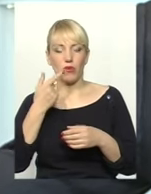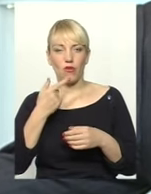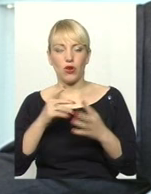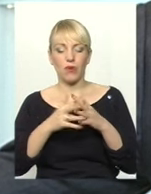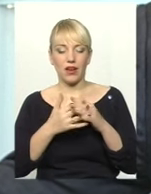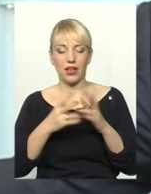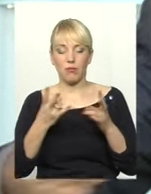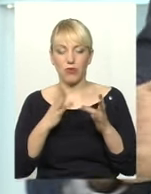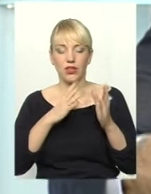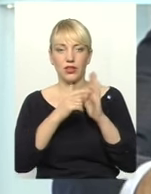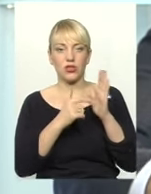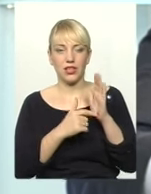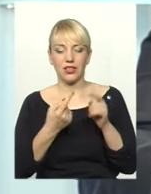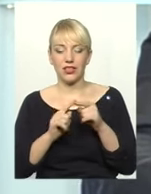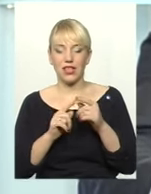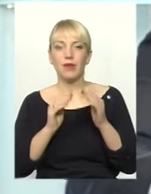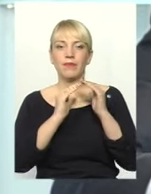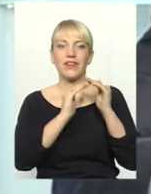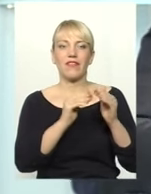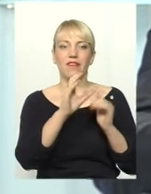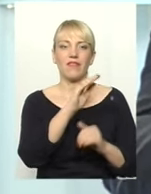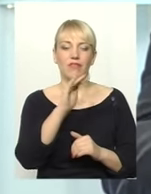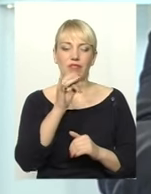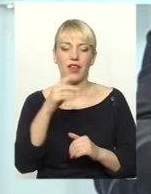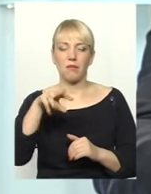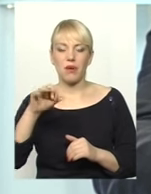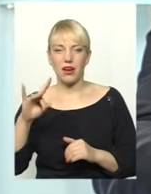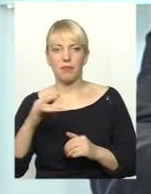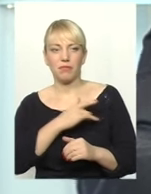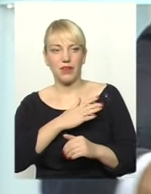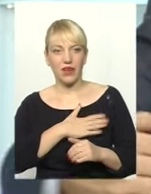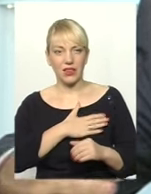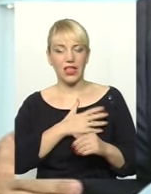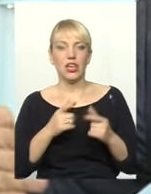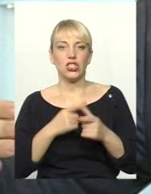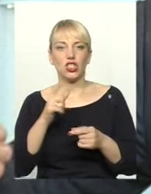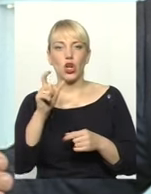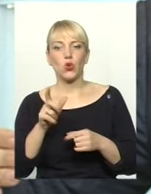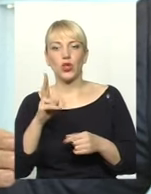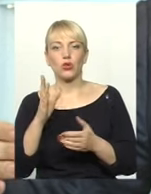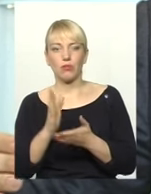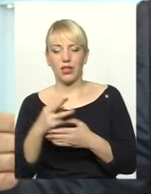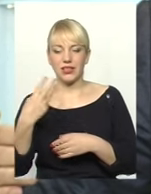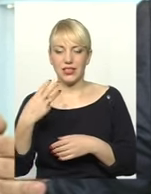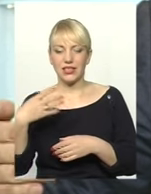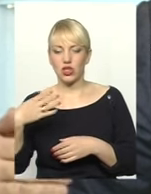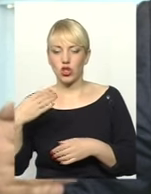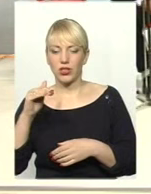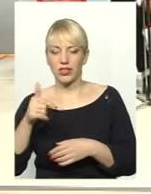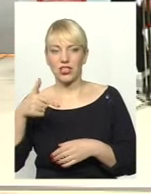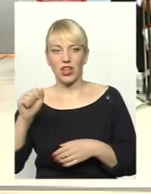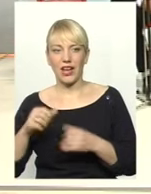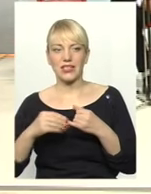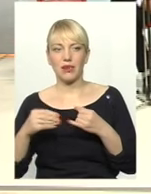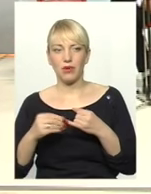ми повинні також розділити. Це фермер, який має там якийсь учасник, приватна садиба, чи люди, які мають 30-40 тисяч гектарів землів,